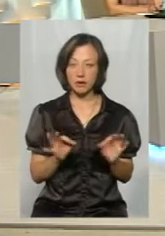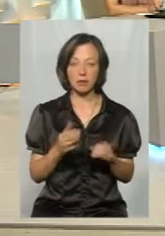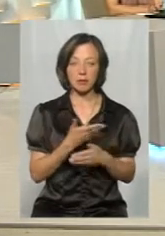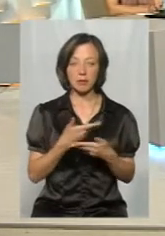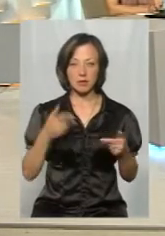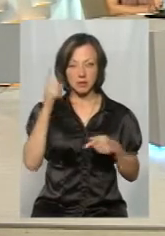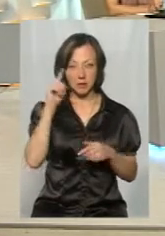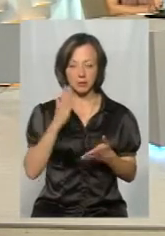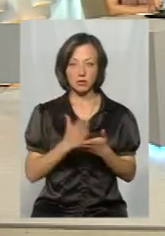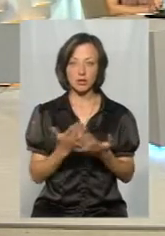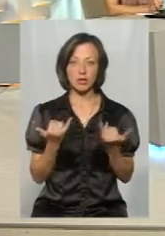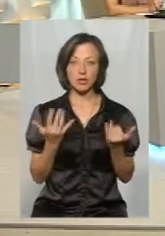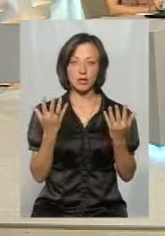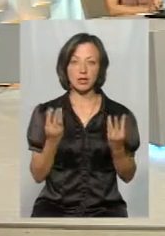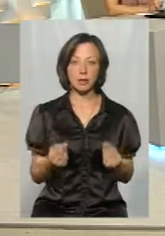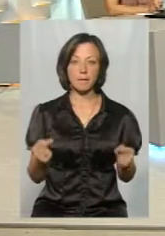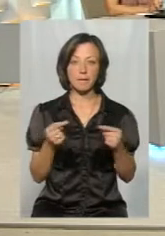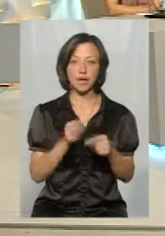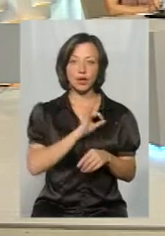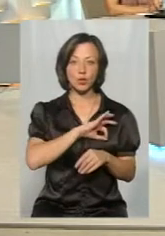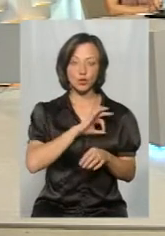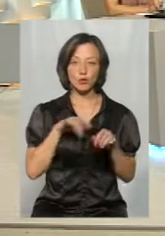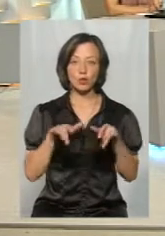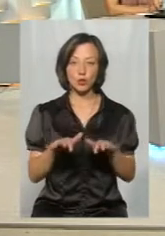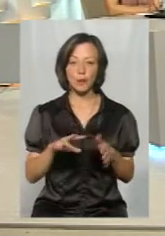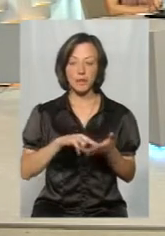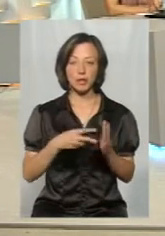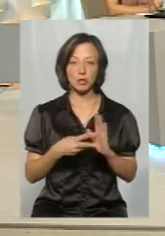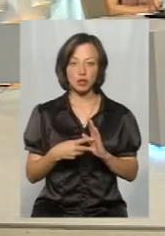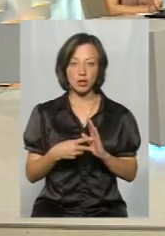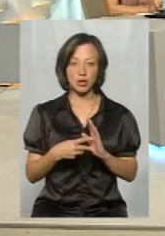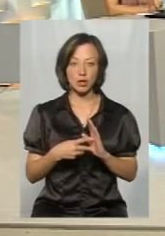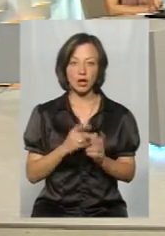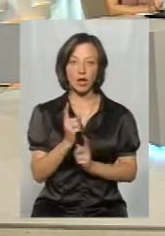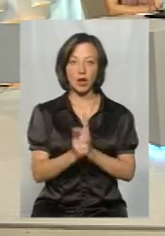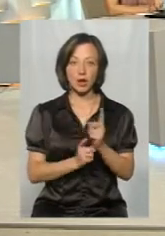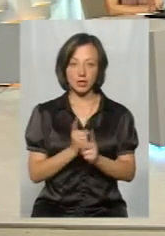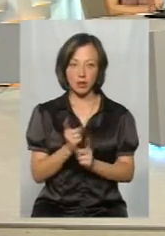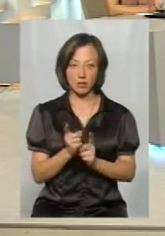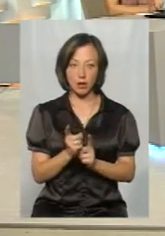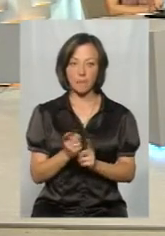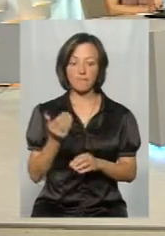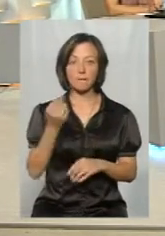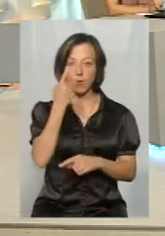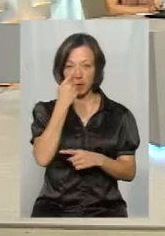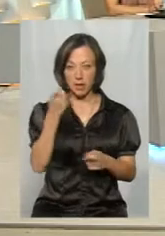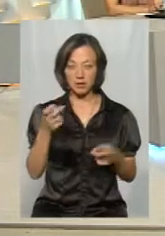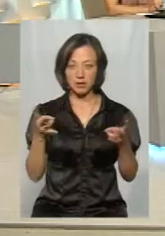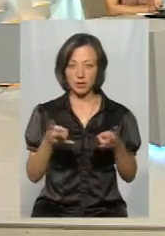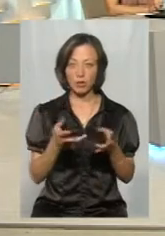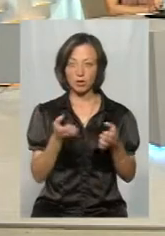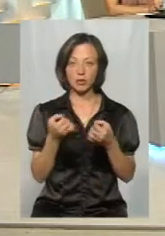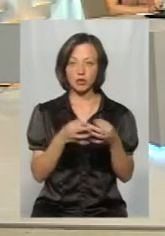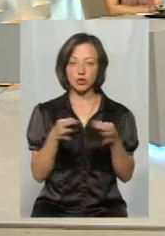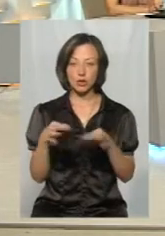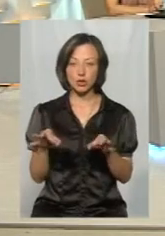знаємо, що існує на сьогоднішній день якась певна юридична процедура, яка передбачає реорганізацію, так? Попередити когось треба, отримати